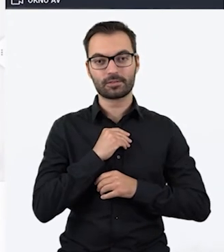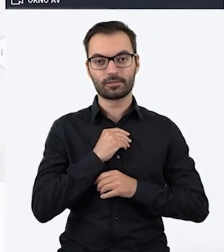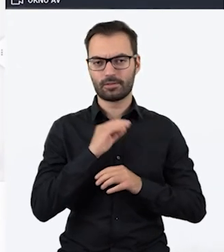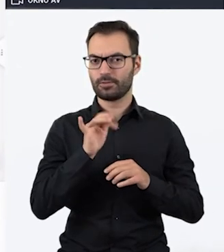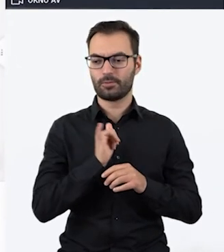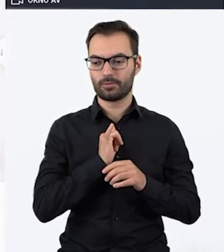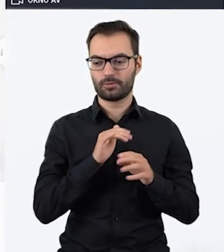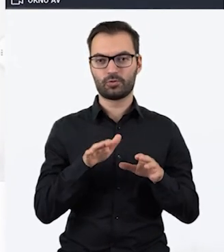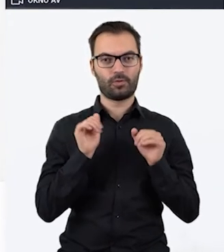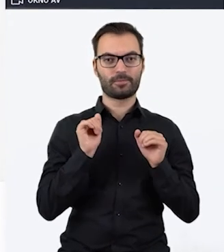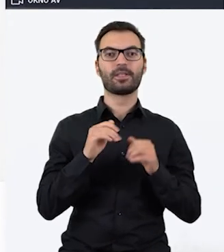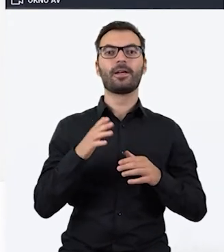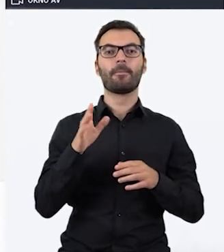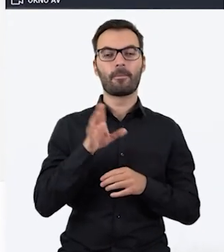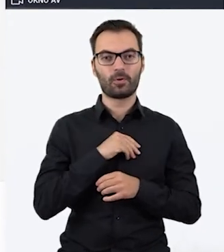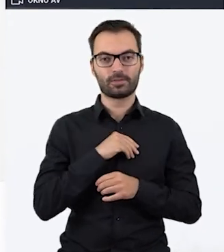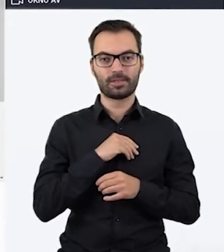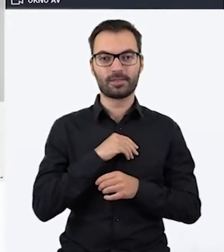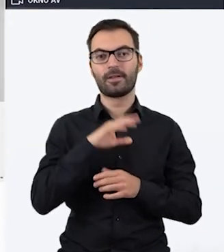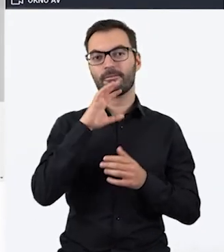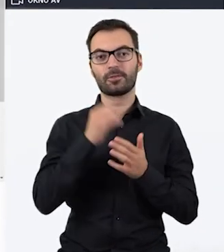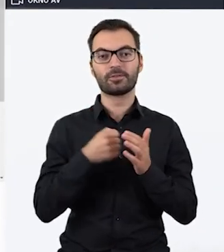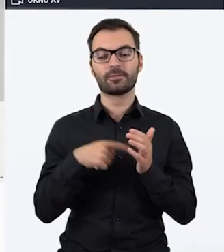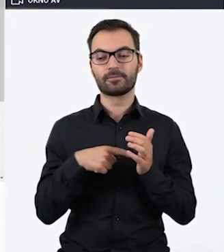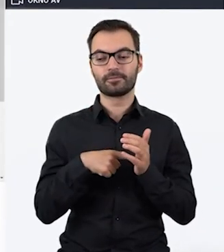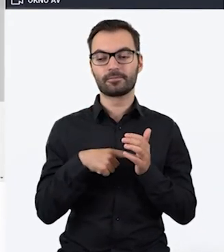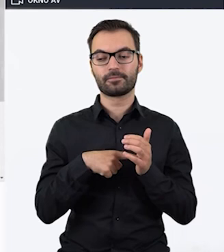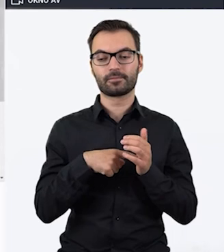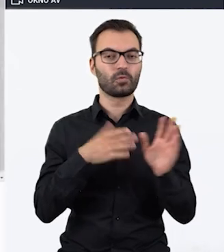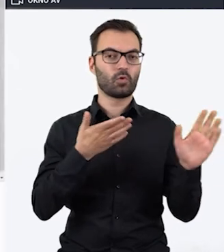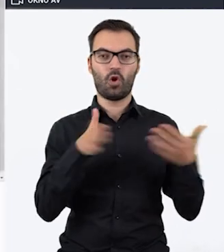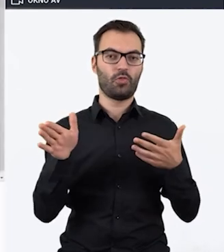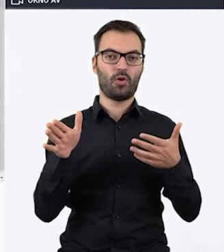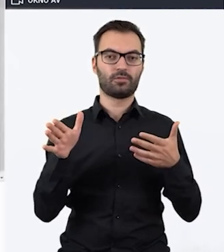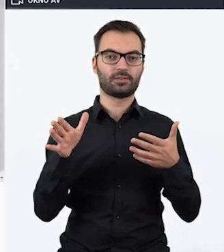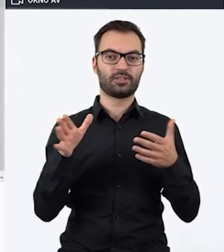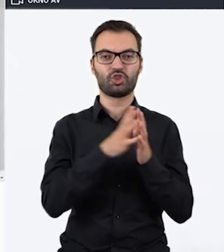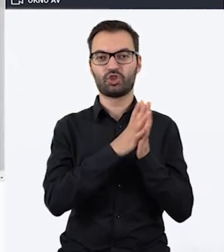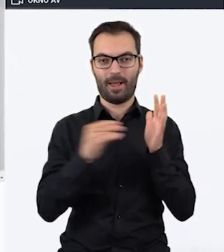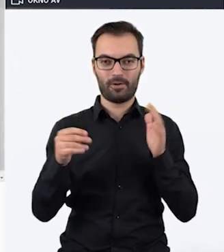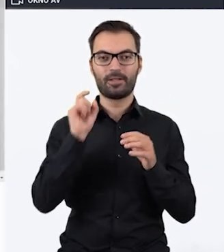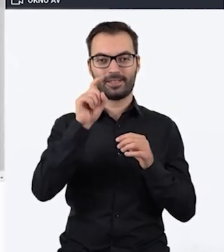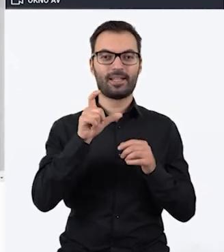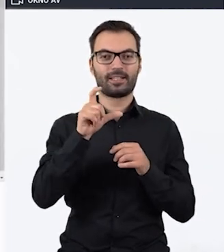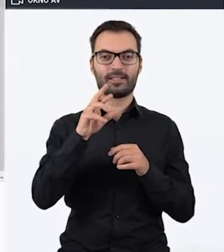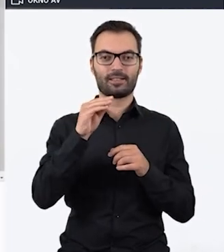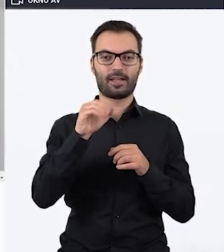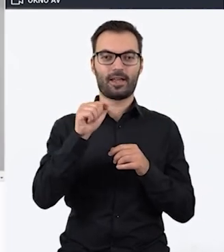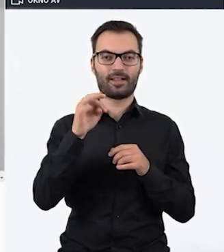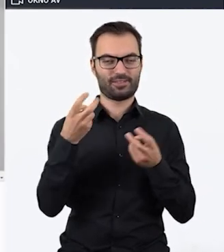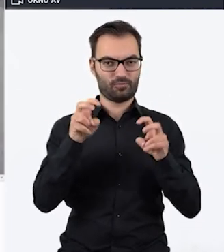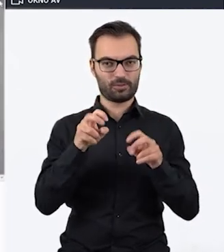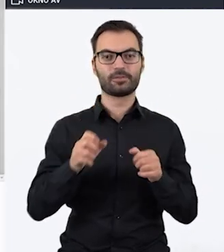chwilę tu cofnę, mamy możliwość skorzystania z gotowych szablonów, klikamy Create, no i mamy tutaj dużo